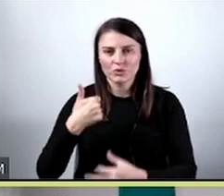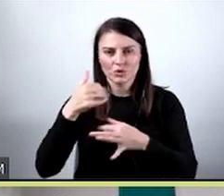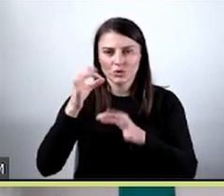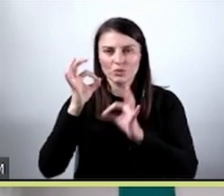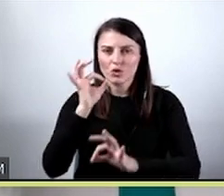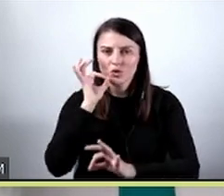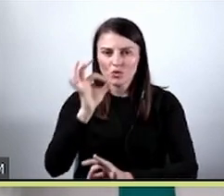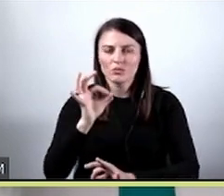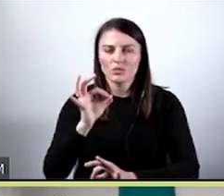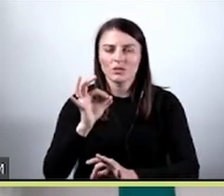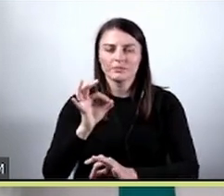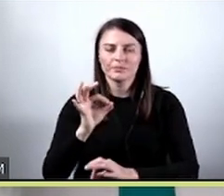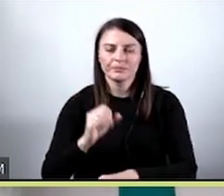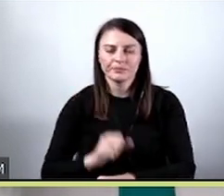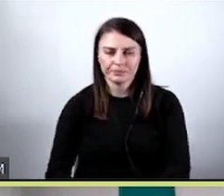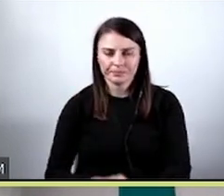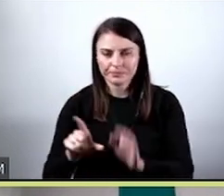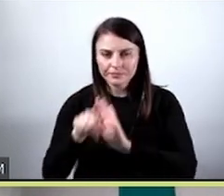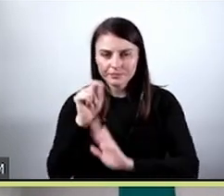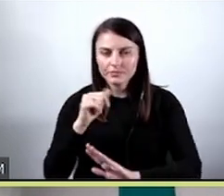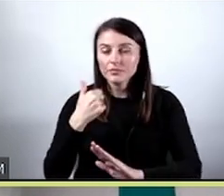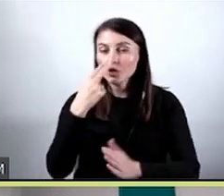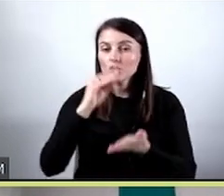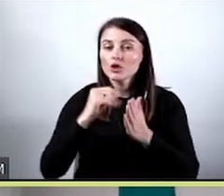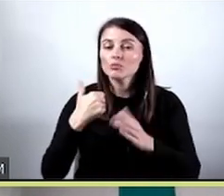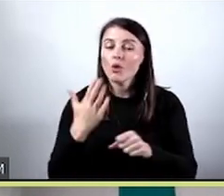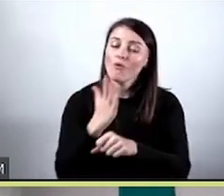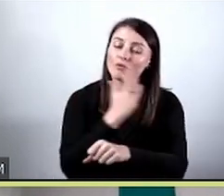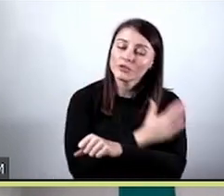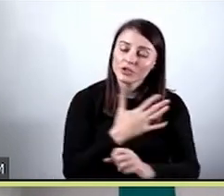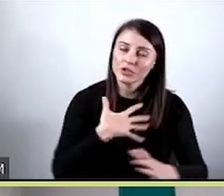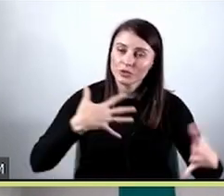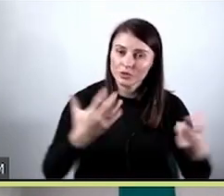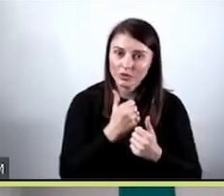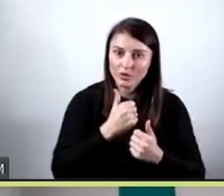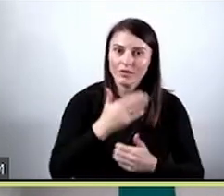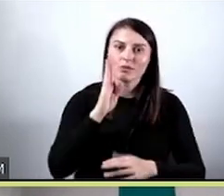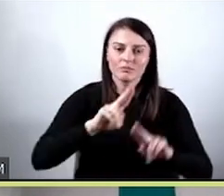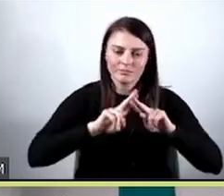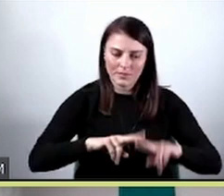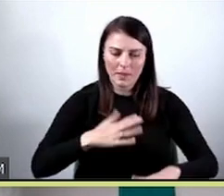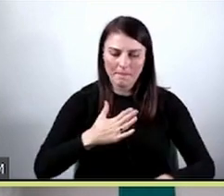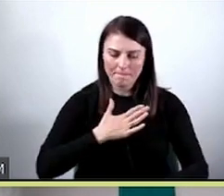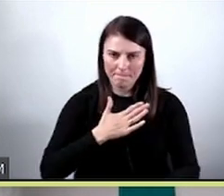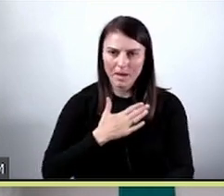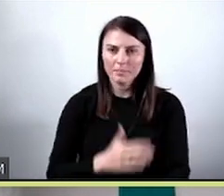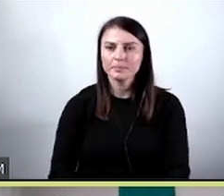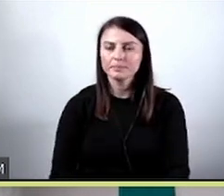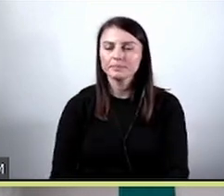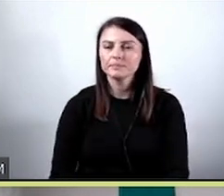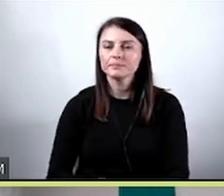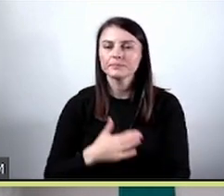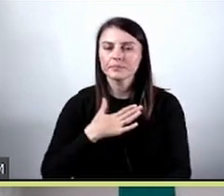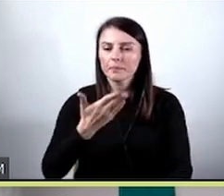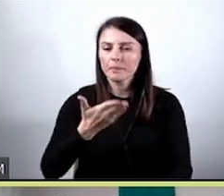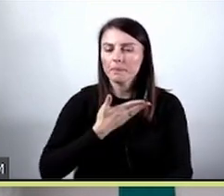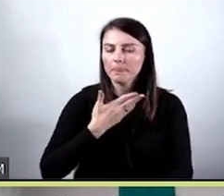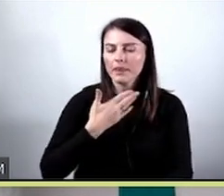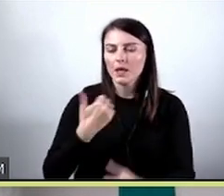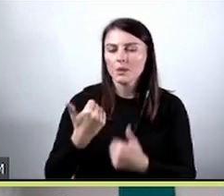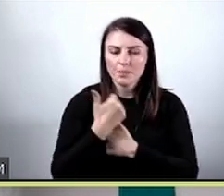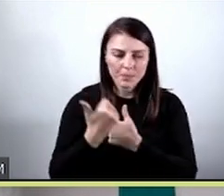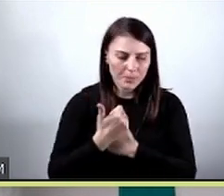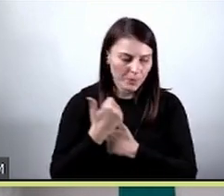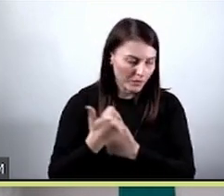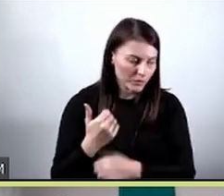Natomiast to doświadczenie, które pozyskałam, ono we mnie jest i w pewien sposób sprawia, że